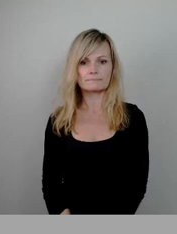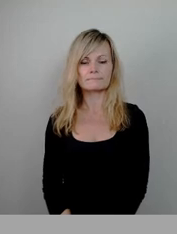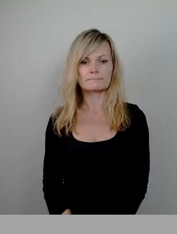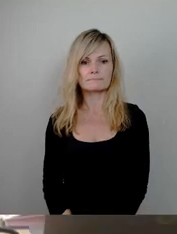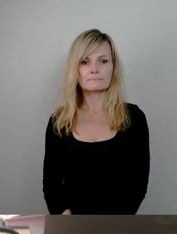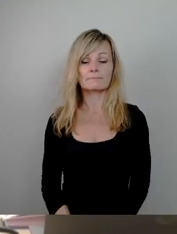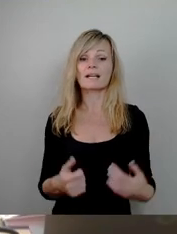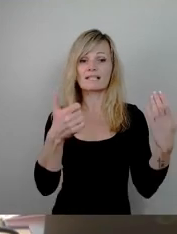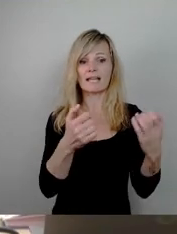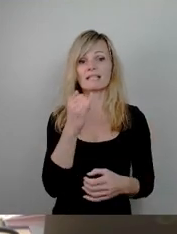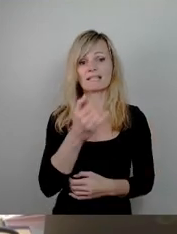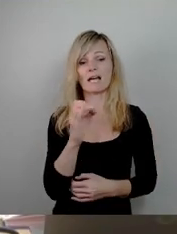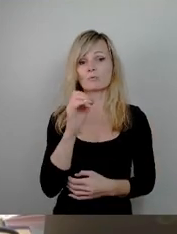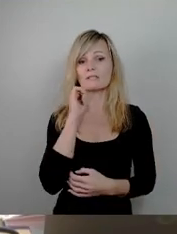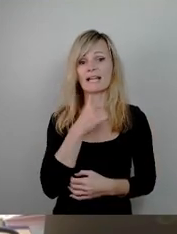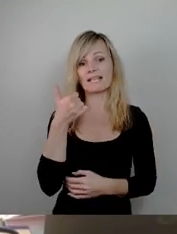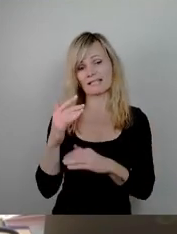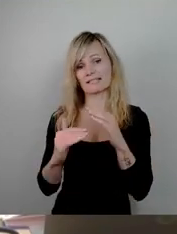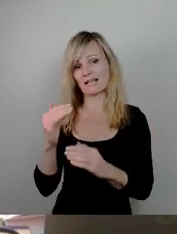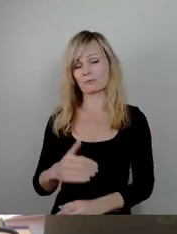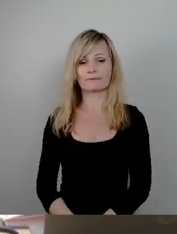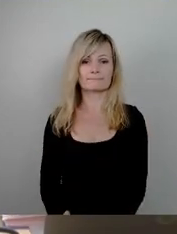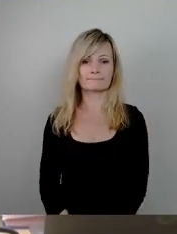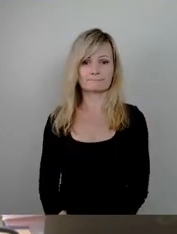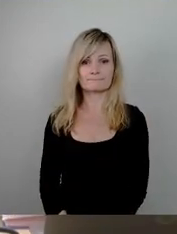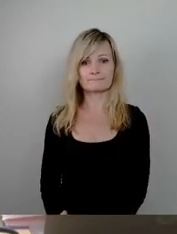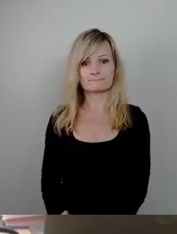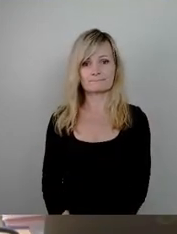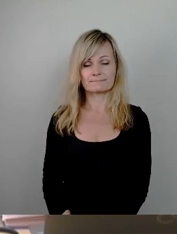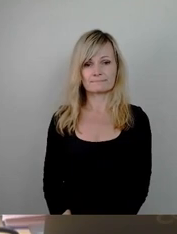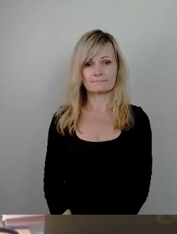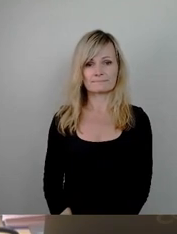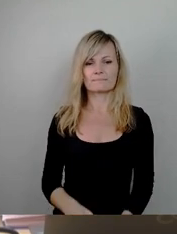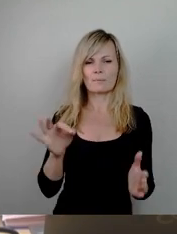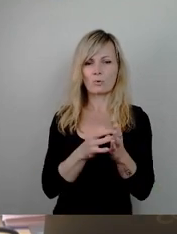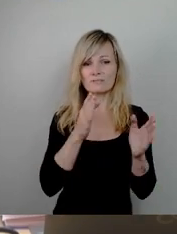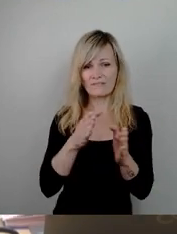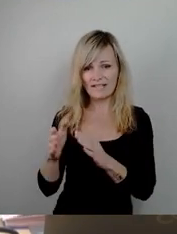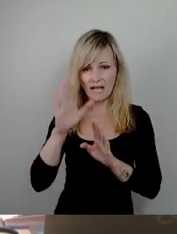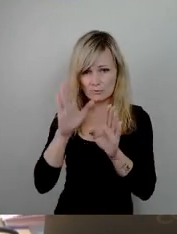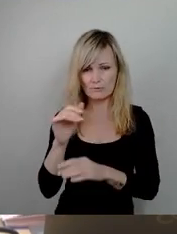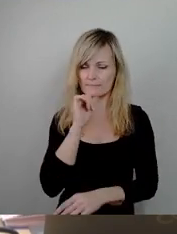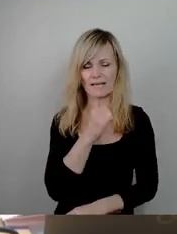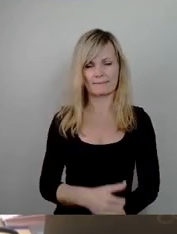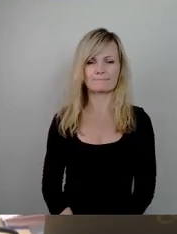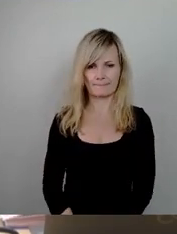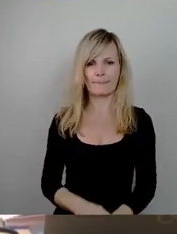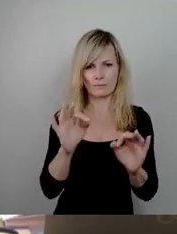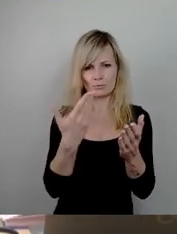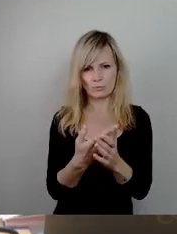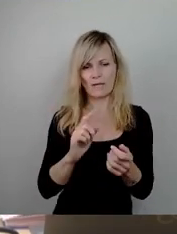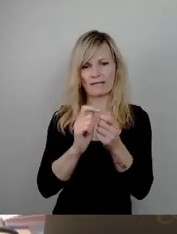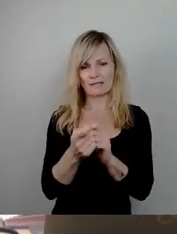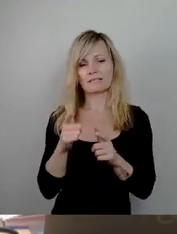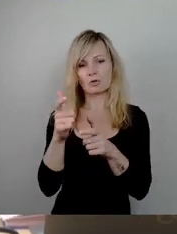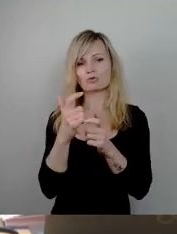60A0, nein, eine Enthaltung. Müssen wir dann noch punktweise abnehmen? Gut, damit würde ich den so geänderten Ausschussbericht zur